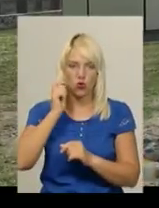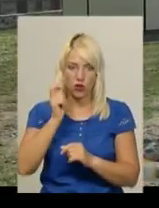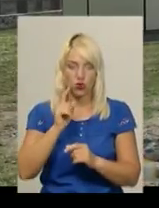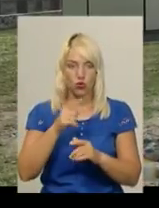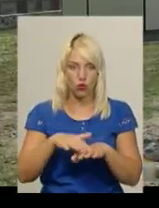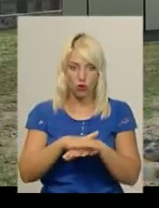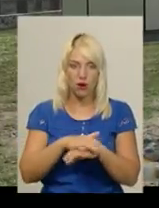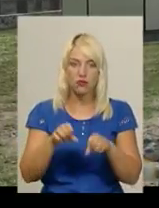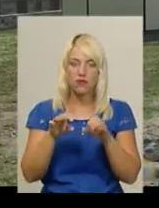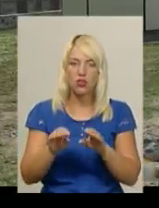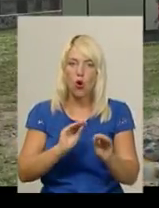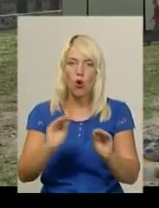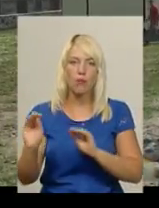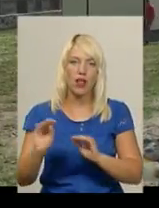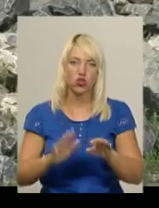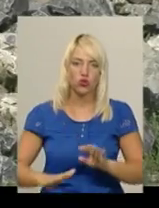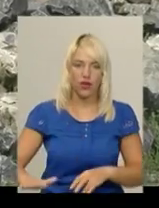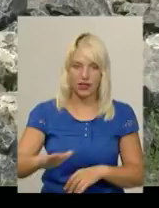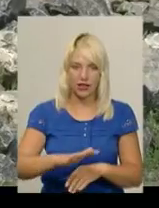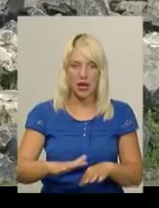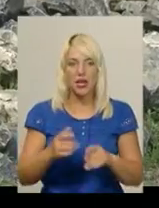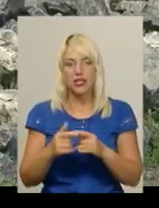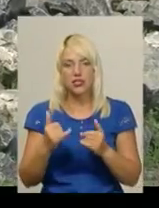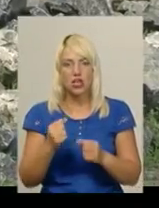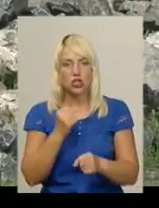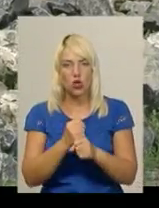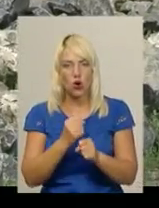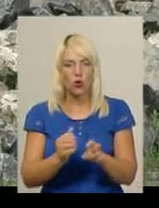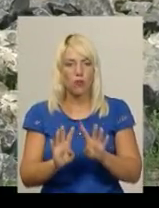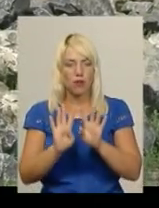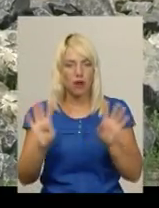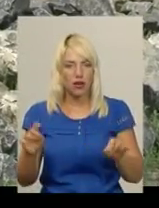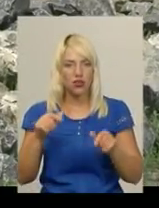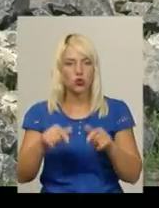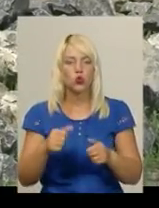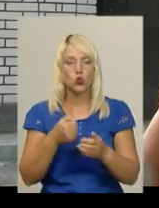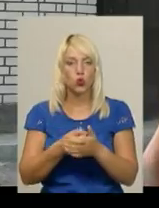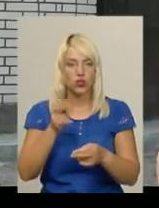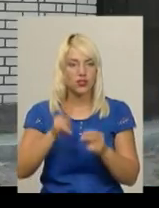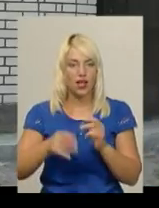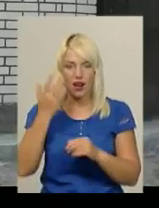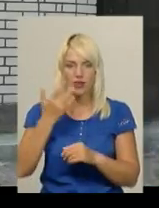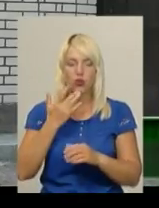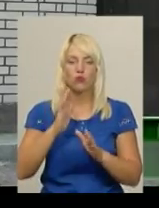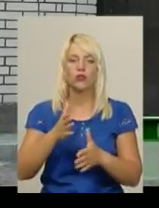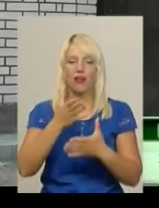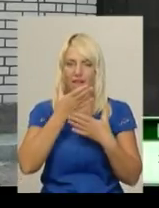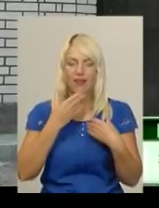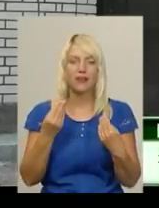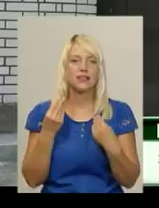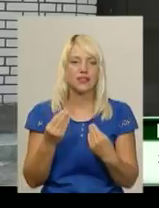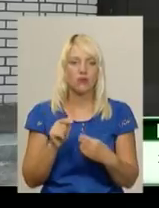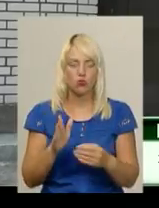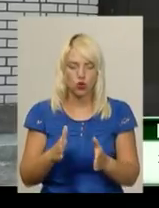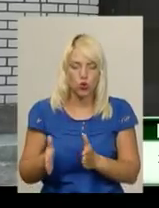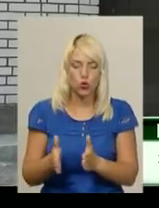територію. Місцевий житель Іван Поліщук, який наразі мурує паркан, каже, до кінця літа тут буде красиво. Буде дорожка, ще з другої